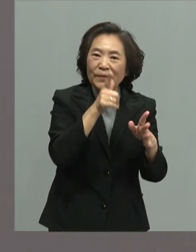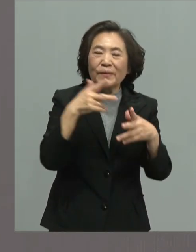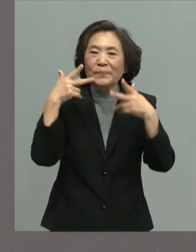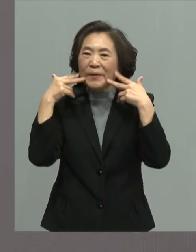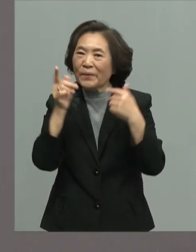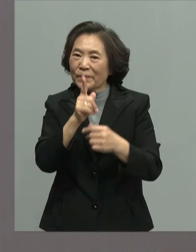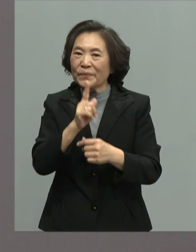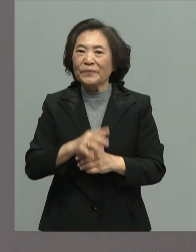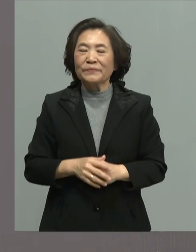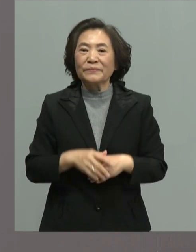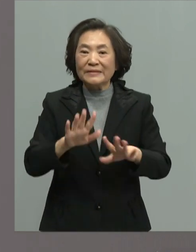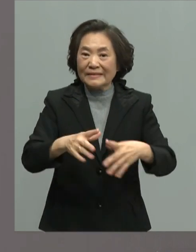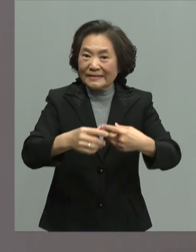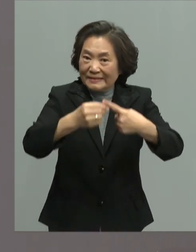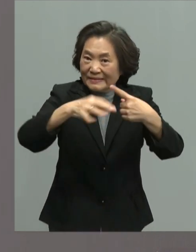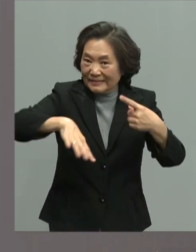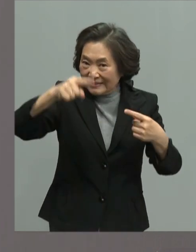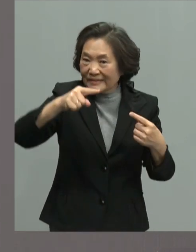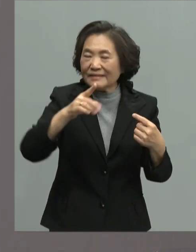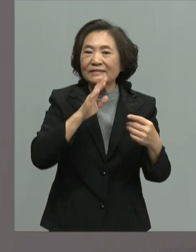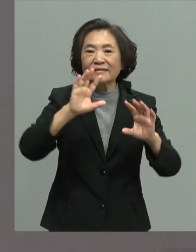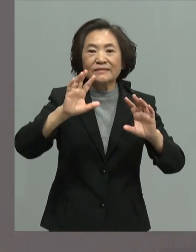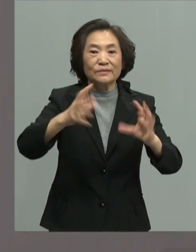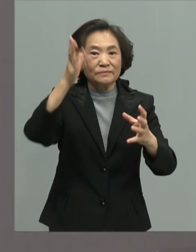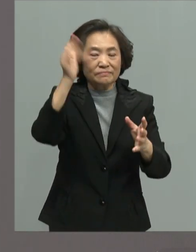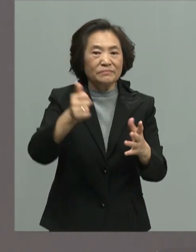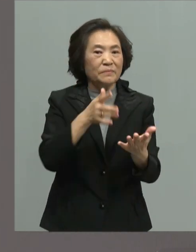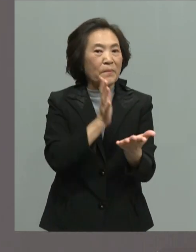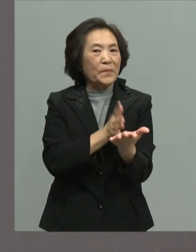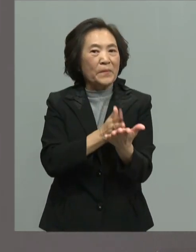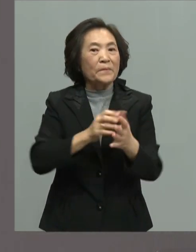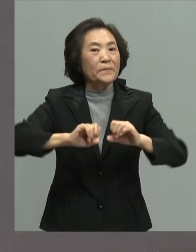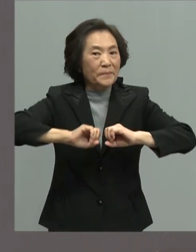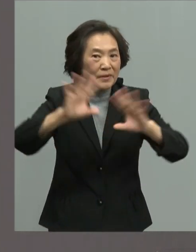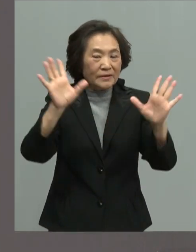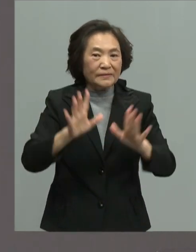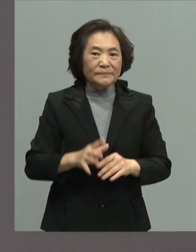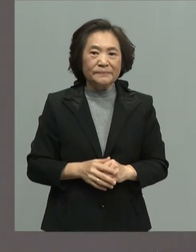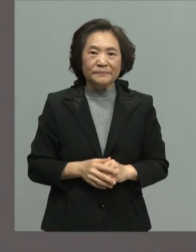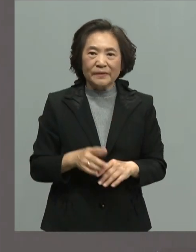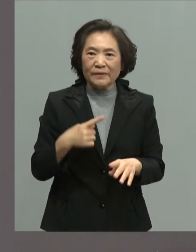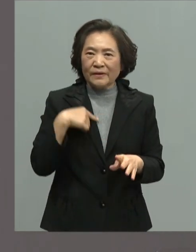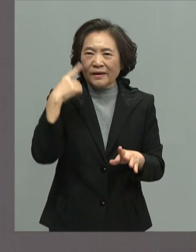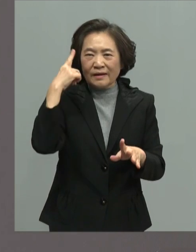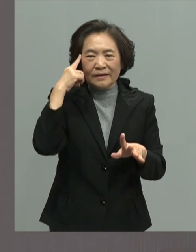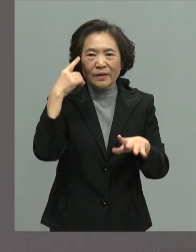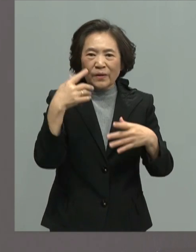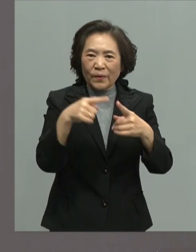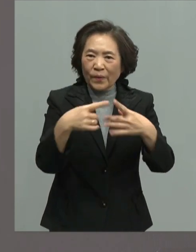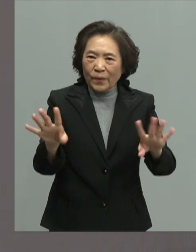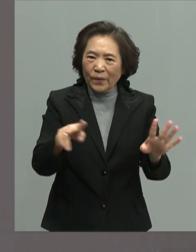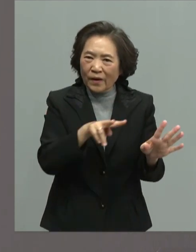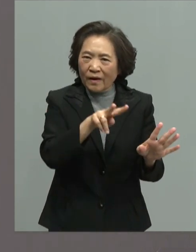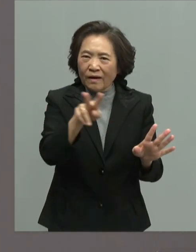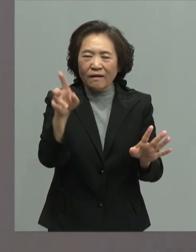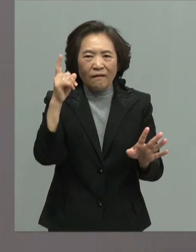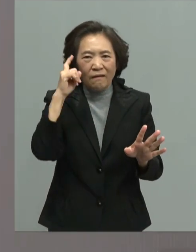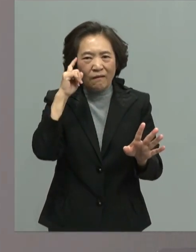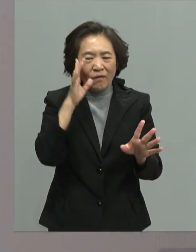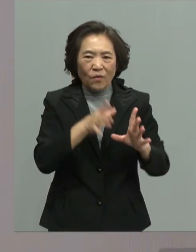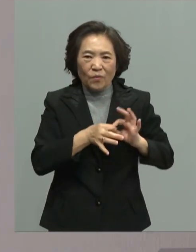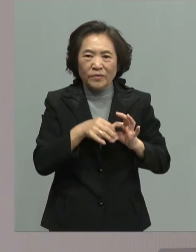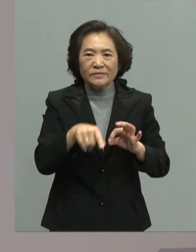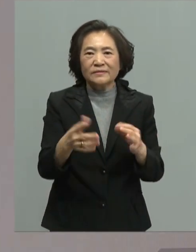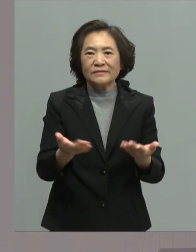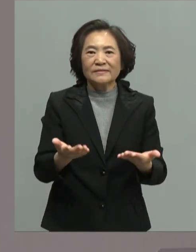是第一场总统政见的发表会相信许多国人都相当的关